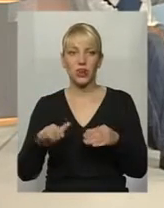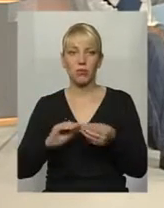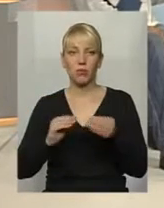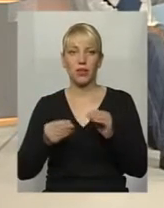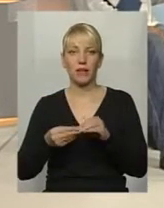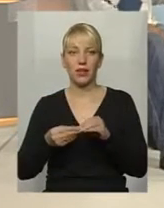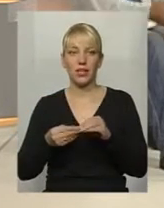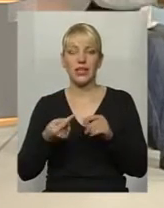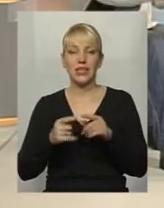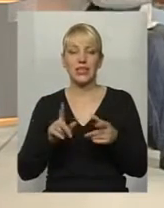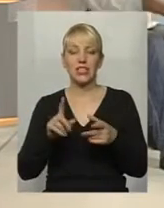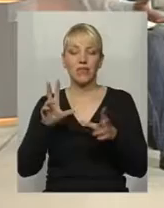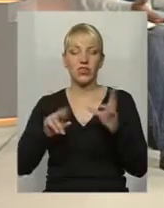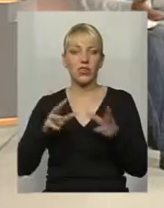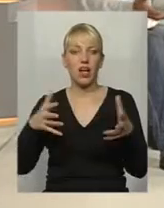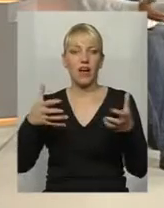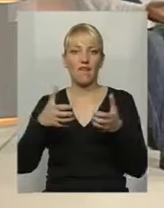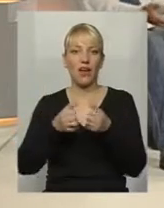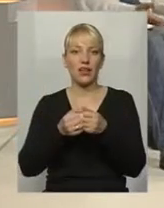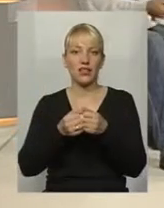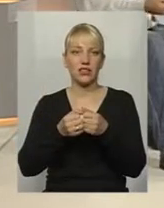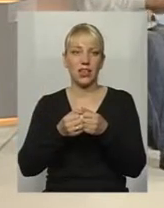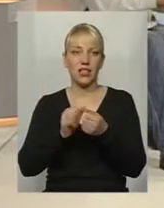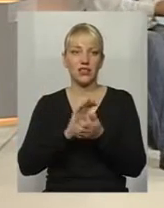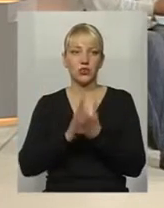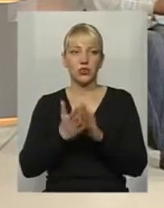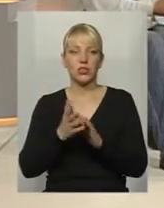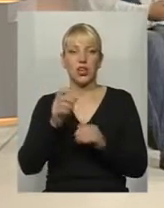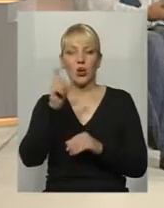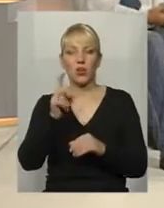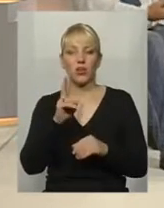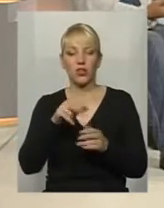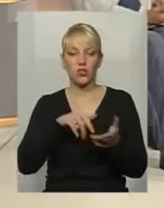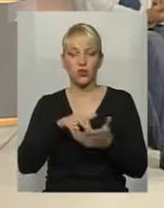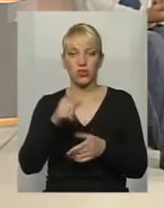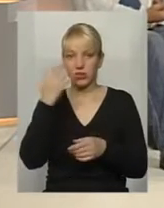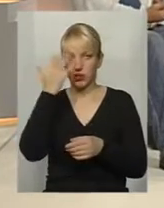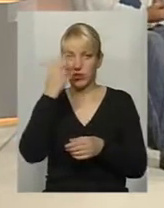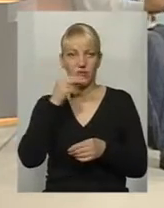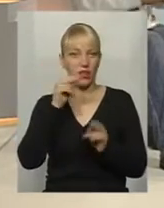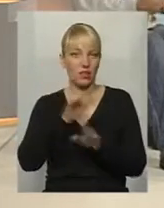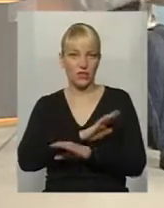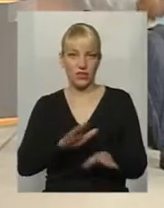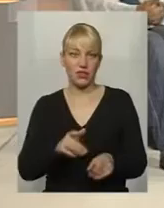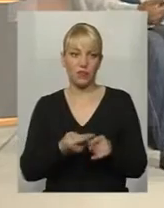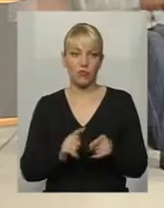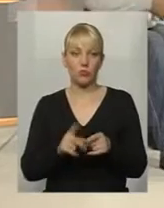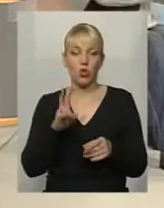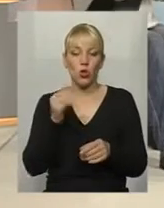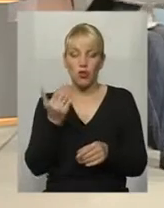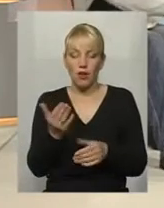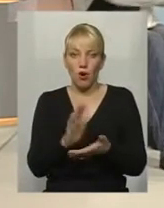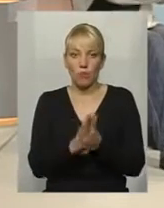ситуації. аварійна ситуація. от друга визненька, розумієте, людина ця практична, яка вийшла, вона незряча, вона невинна в тому, але її обставини